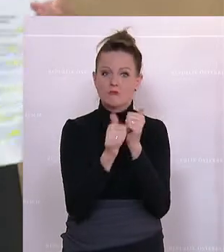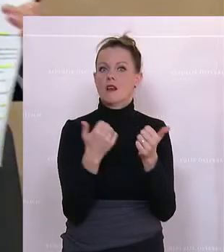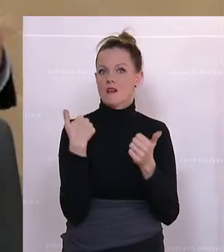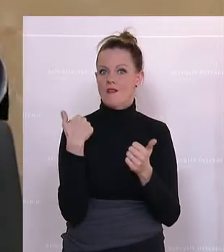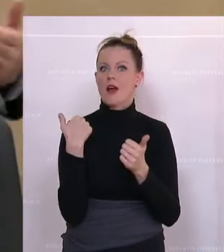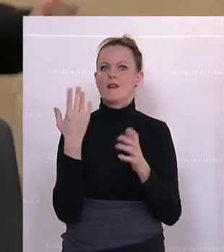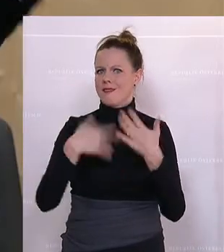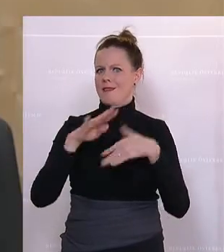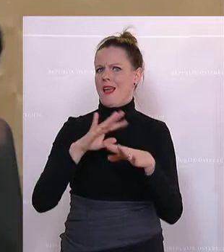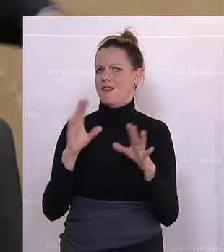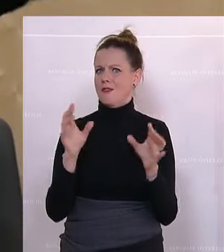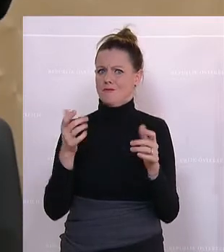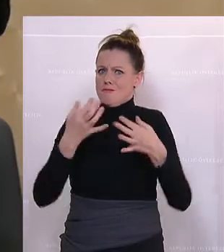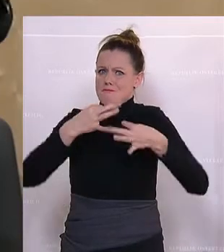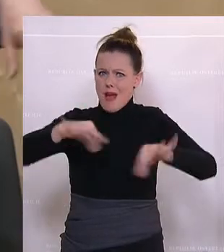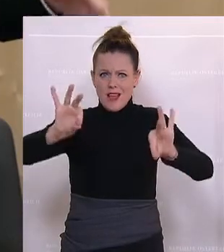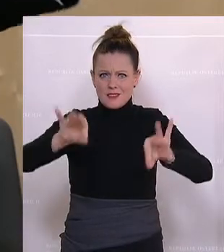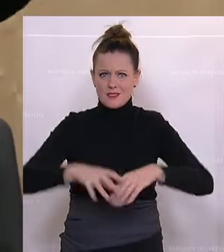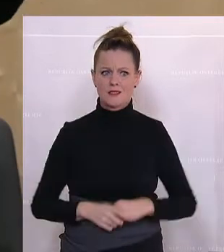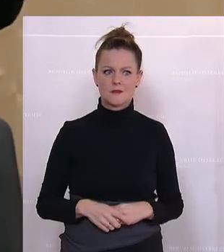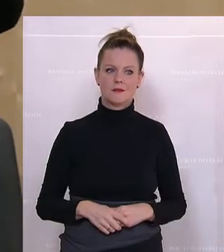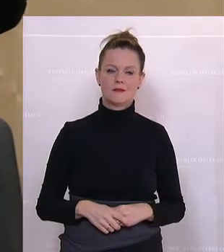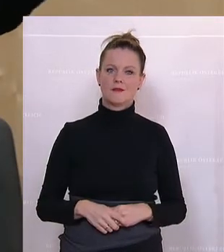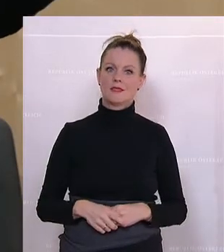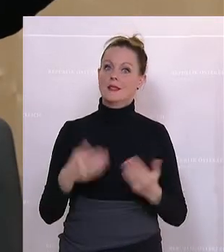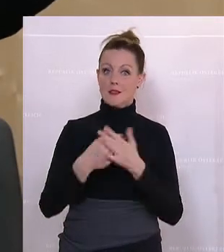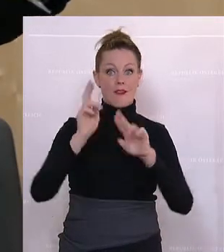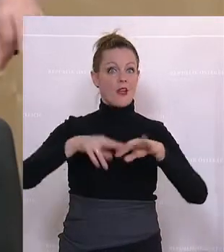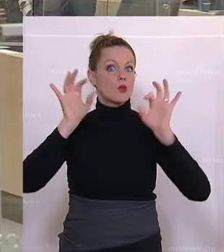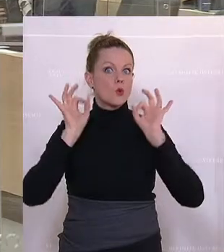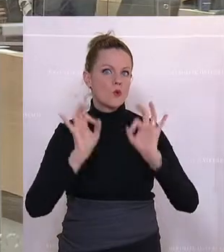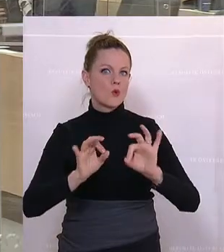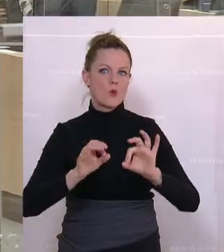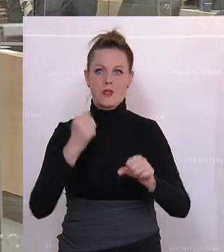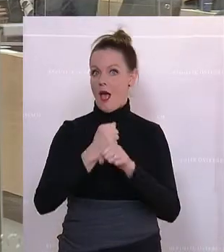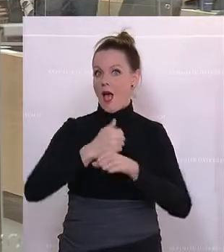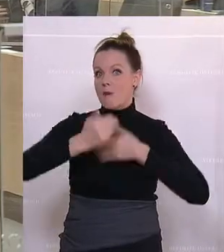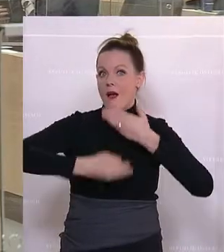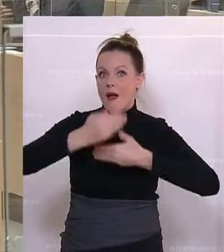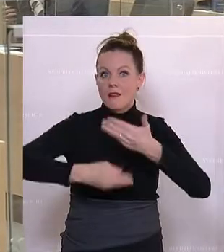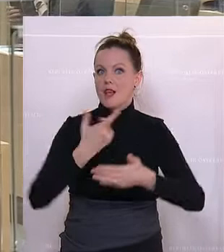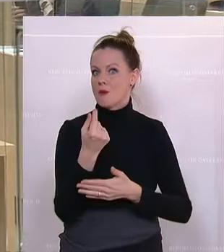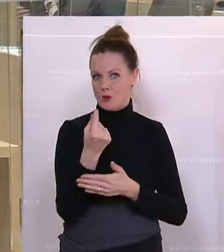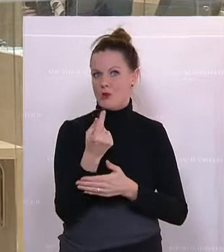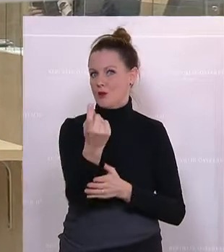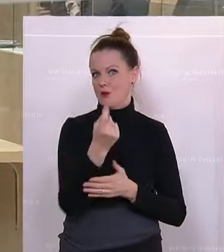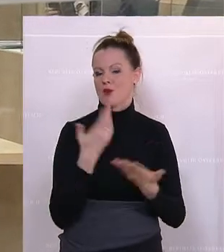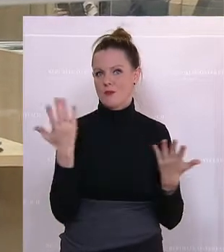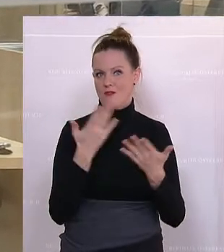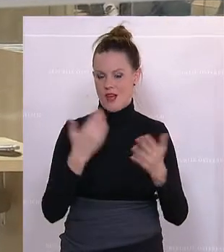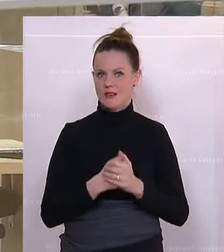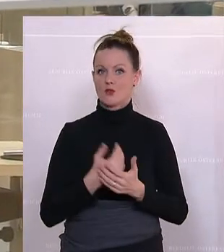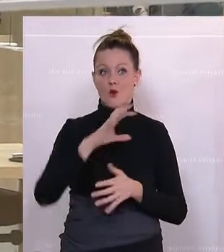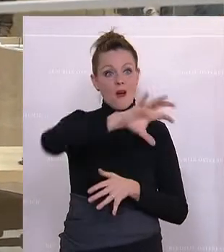schließen. Und deshalb, wenn wir da gut sind, wird es dazu führen, dass sich dieser